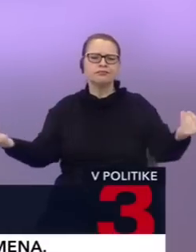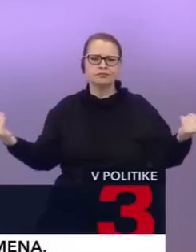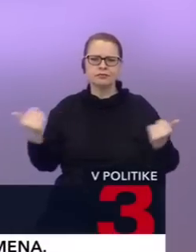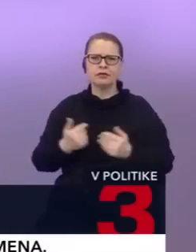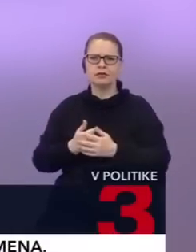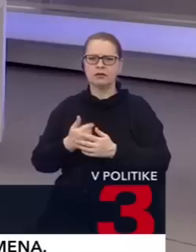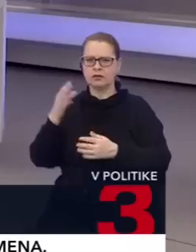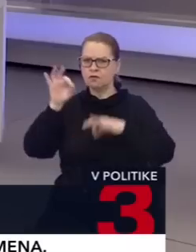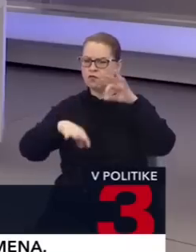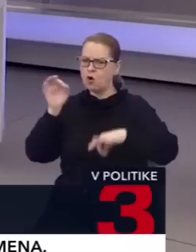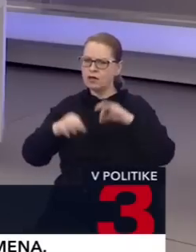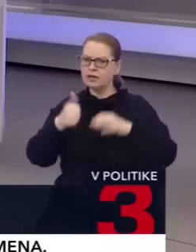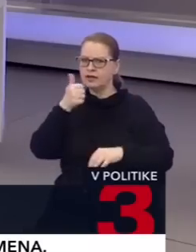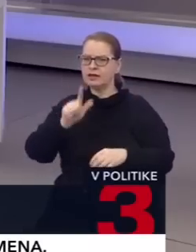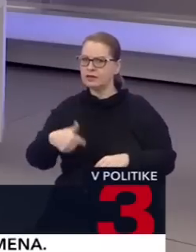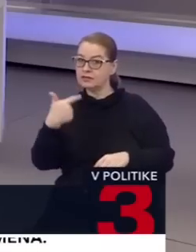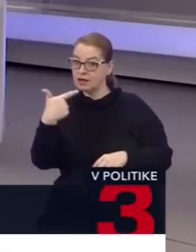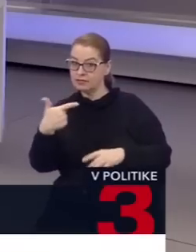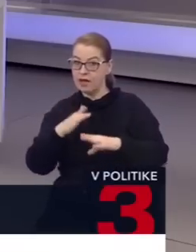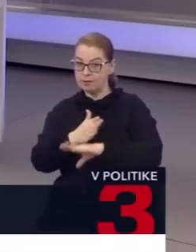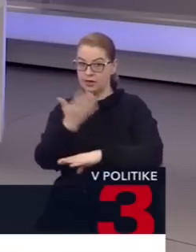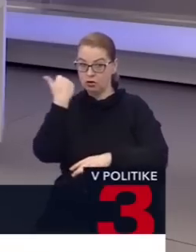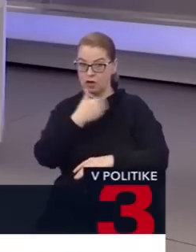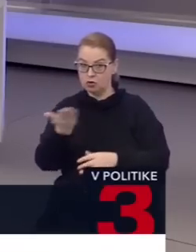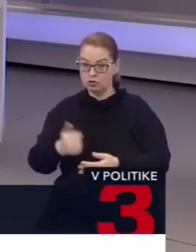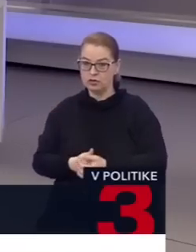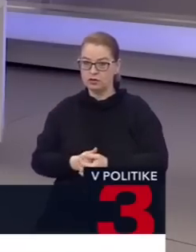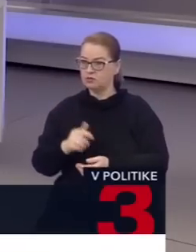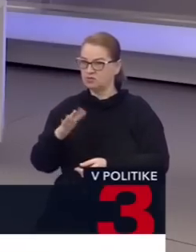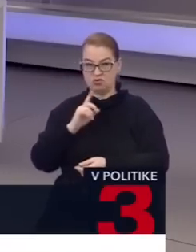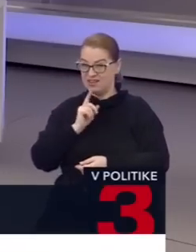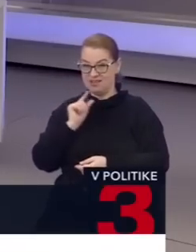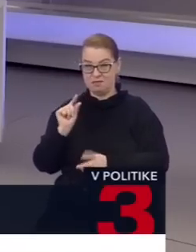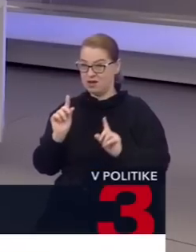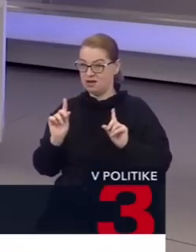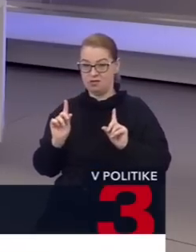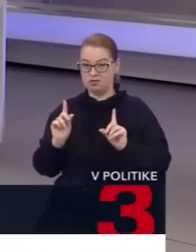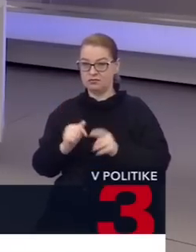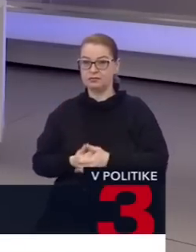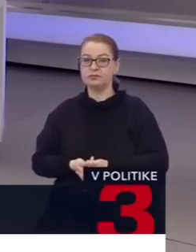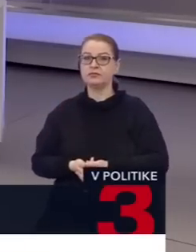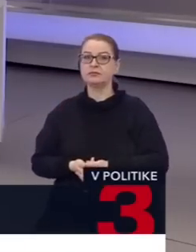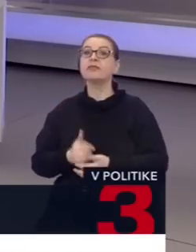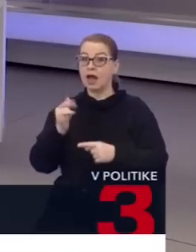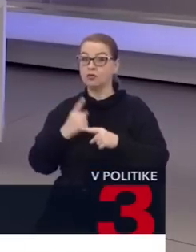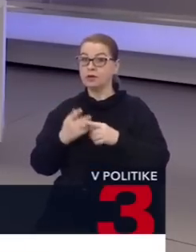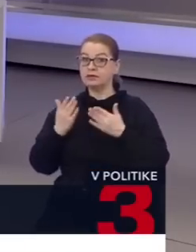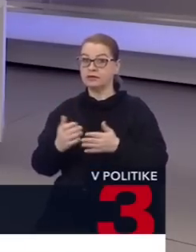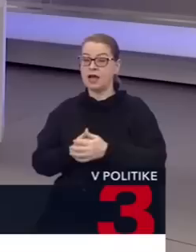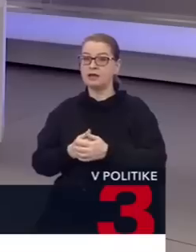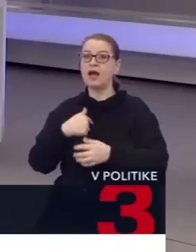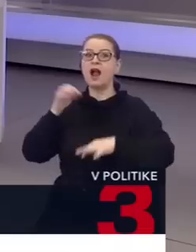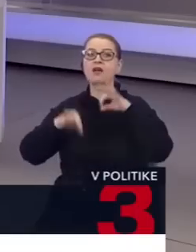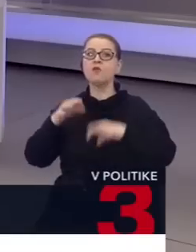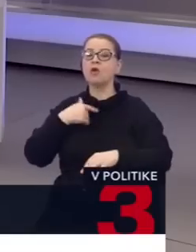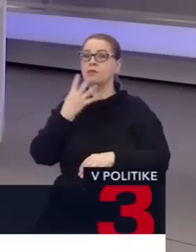roky. Zmobilizovali 1,2 milióna voličov. Čo nie je nezanedbateľný potenciál. Tak, presne tak, ale voličov máme